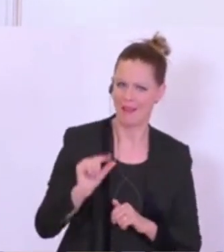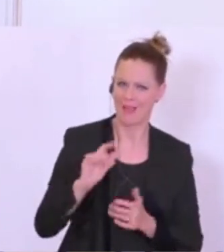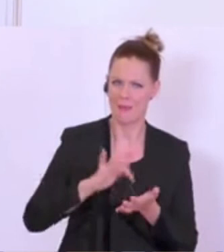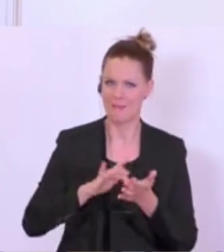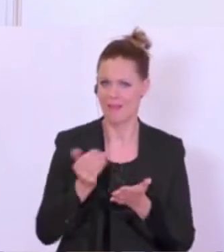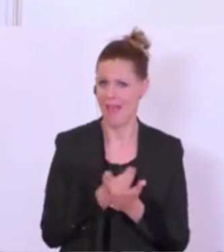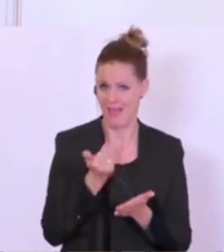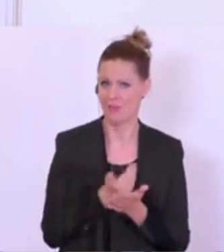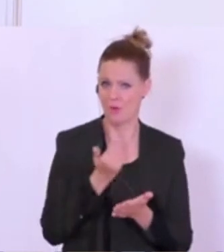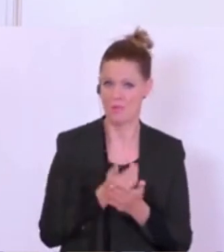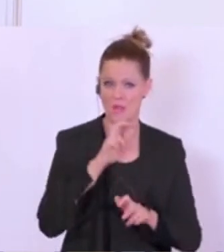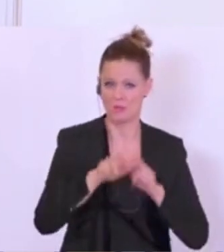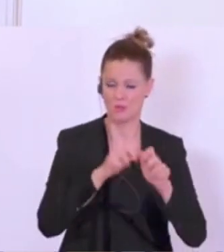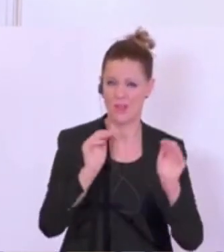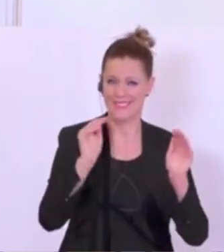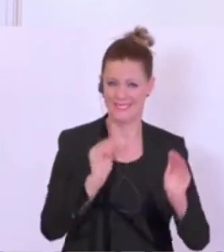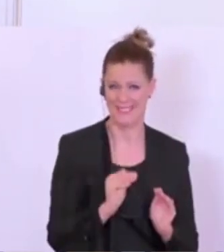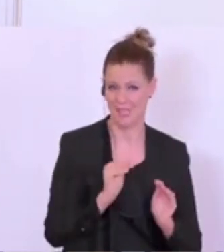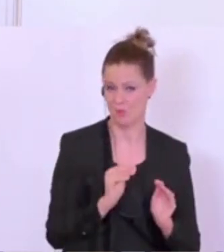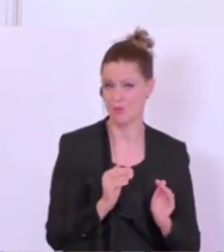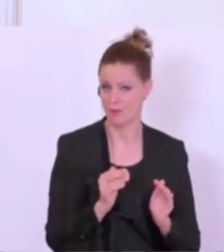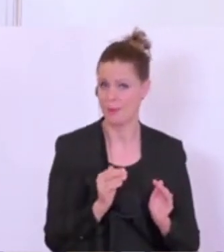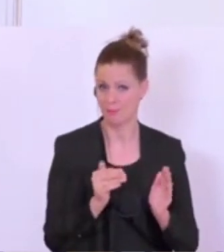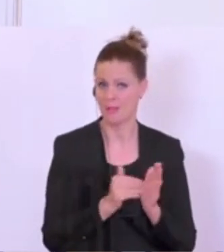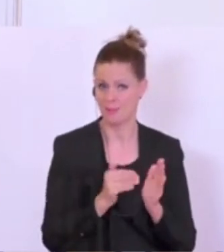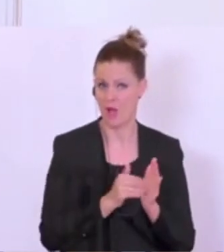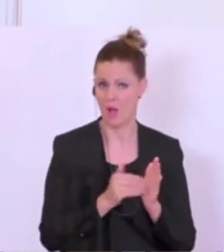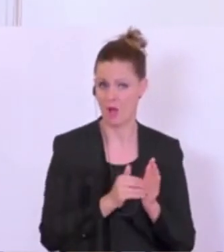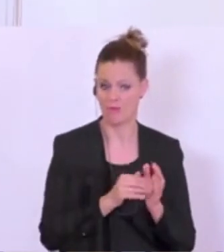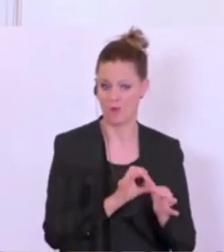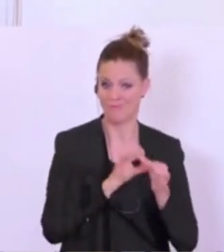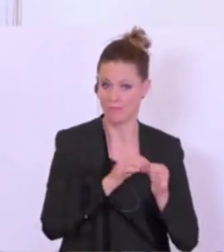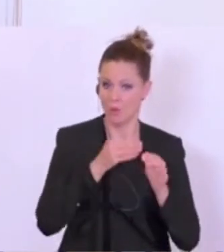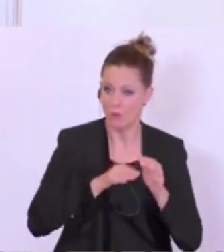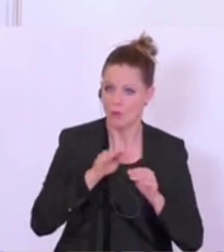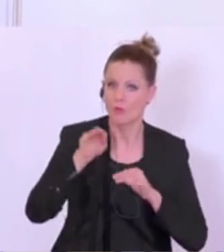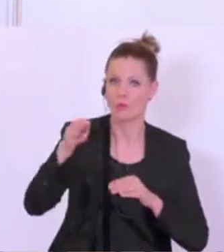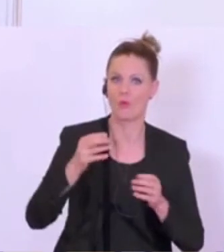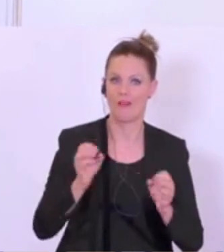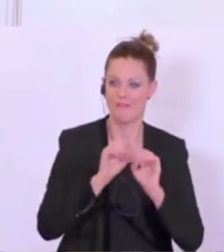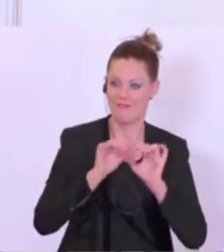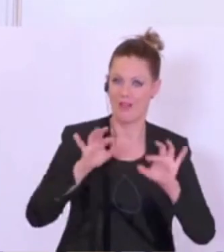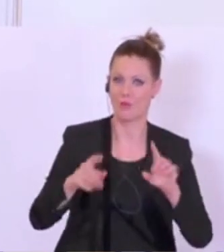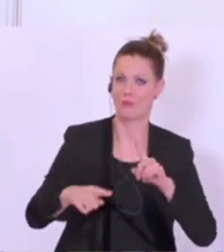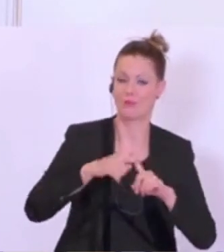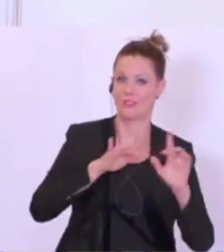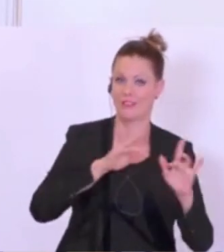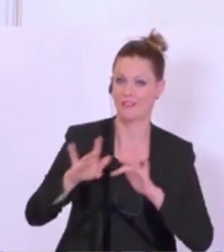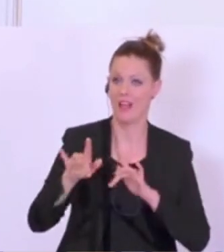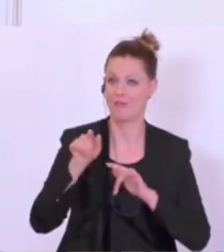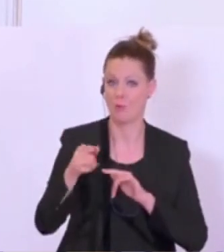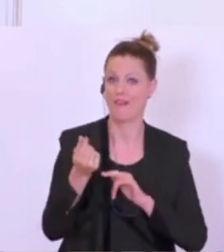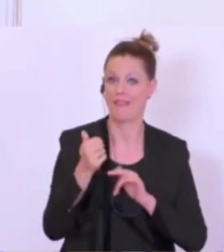sind solche Steuersenkungen sehr stark konjunkturwirksam, weil sie eben sehr stark in den Konsum fließen.